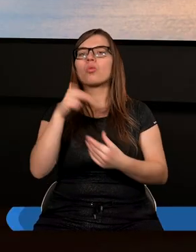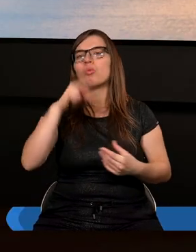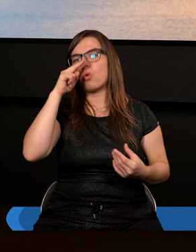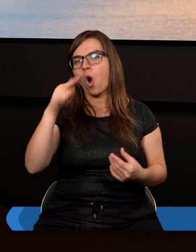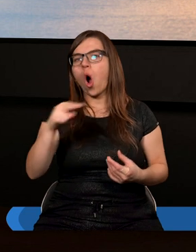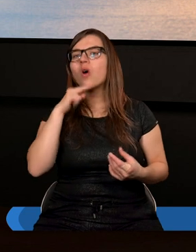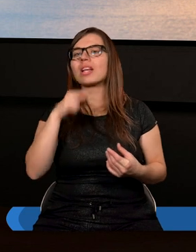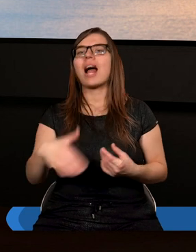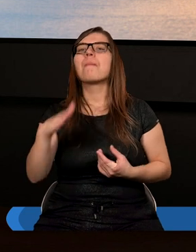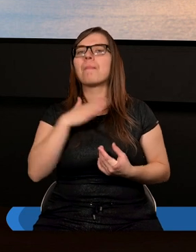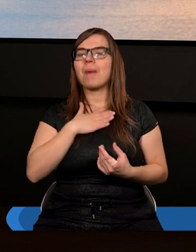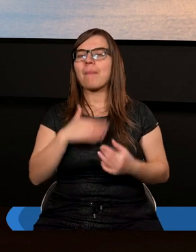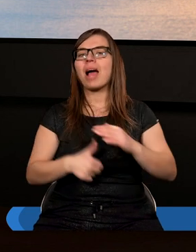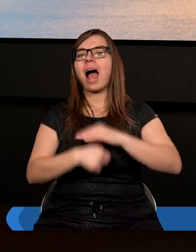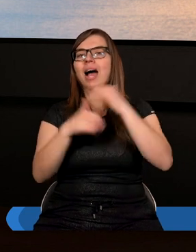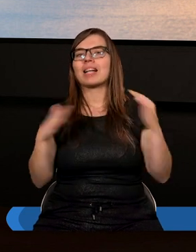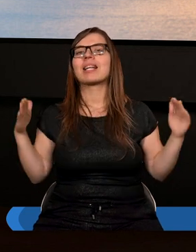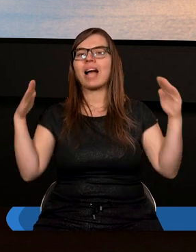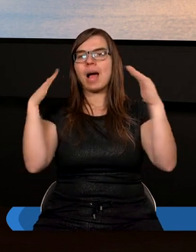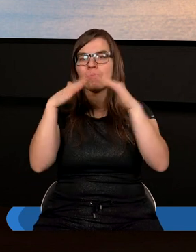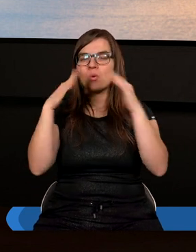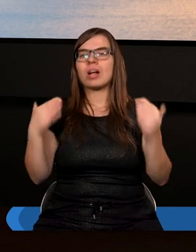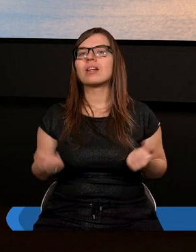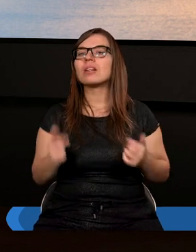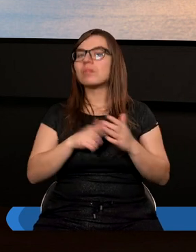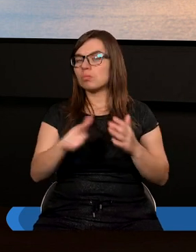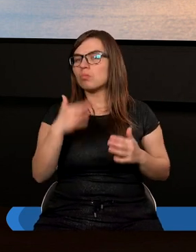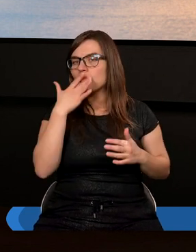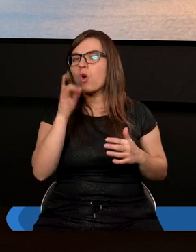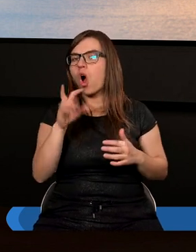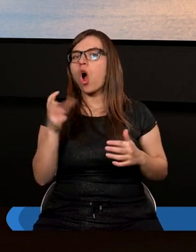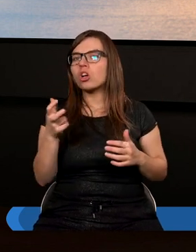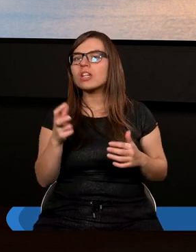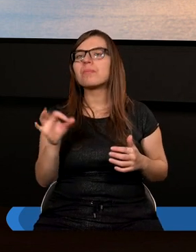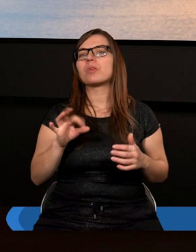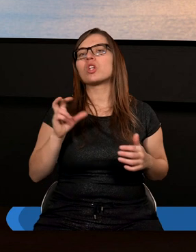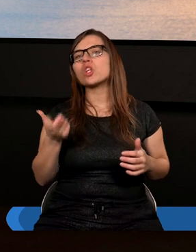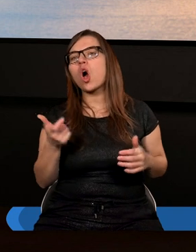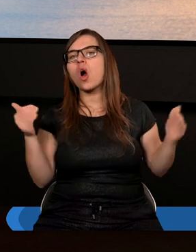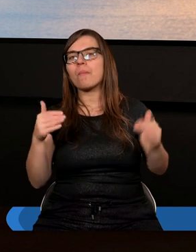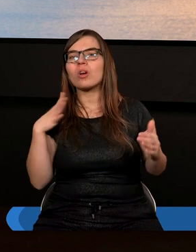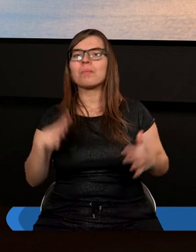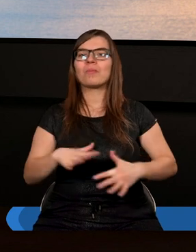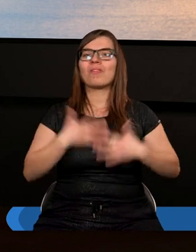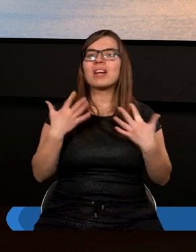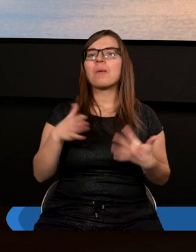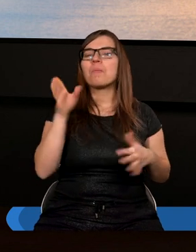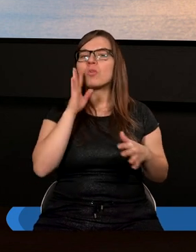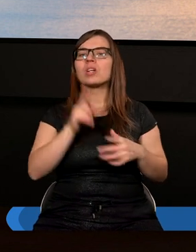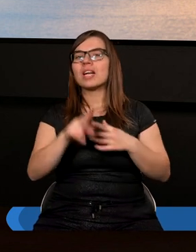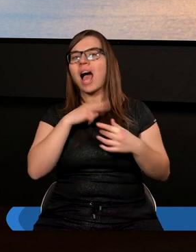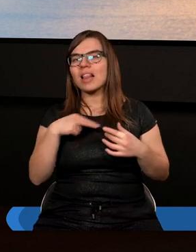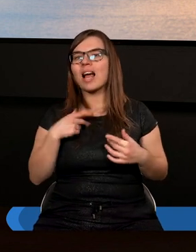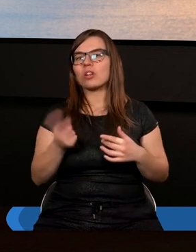ojca, mamy arcykapłana. Wprawdzie mówimy o czymś, co może wydawać się pozornie bardzo